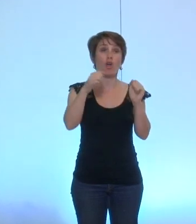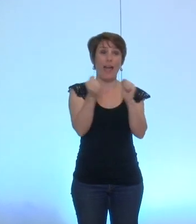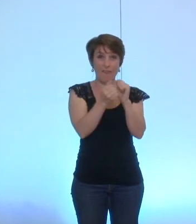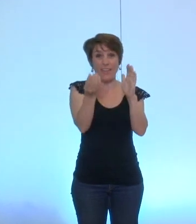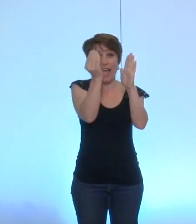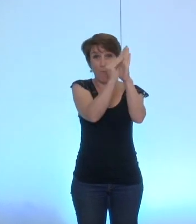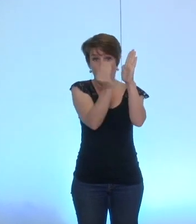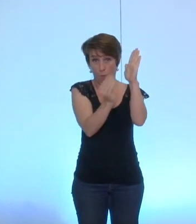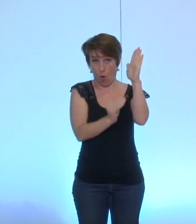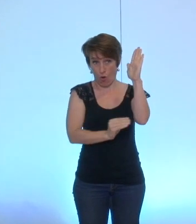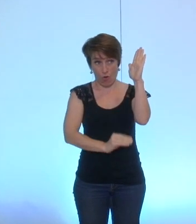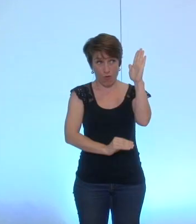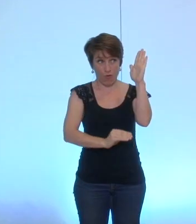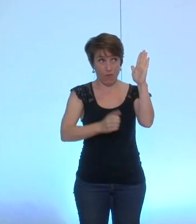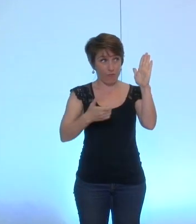amendé